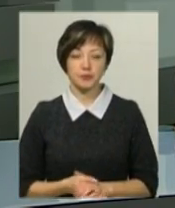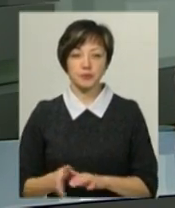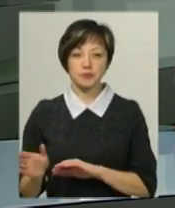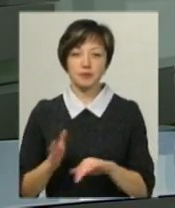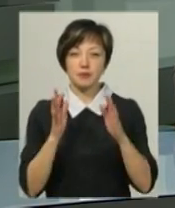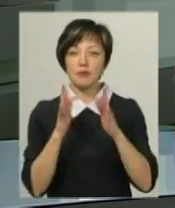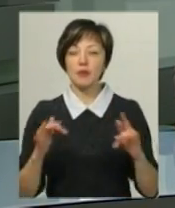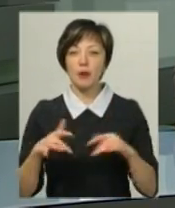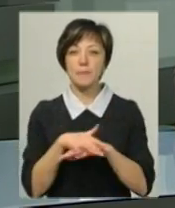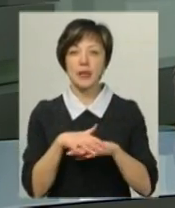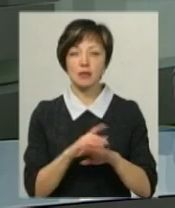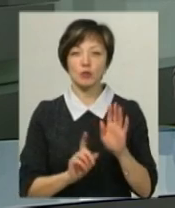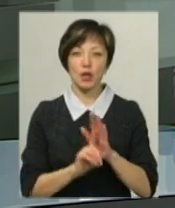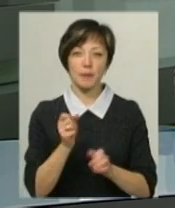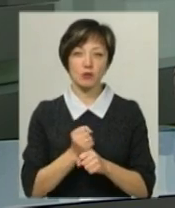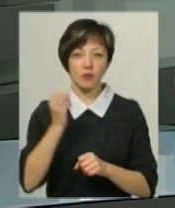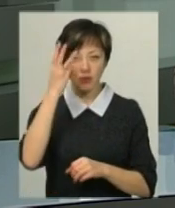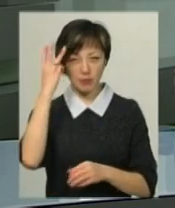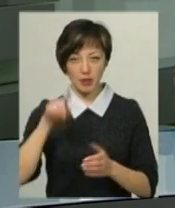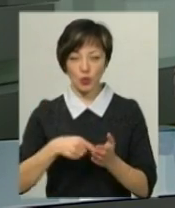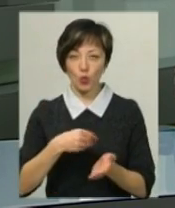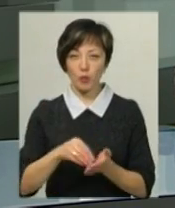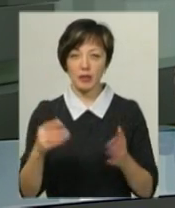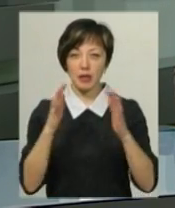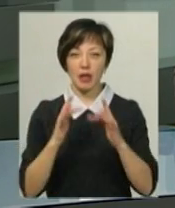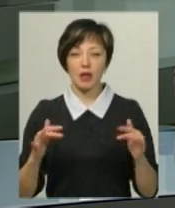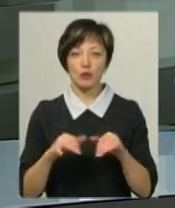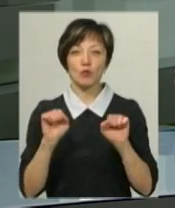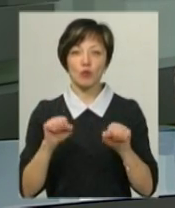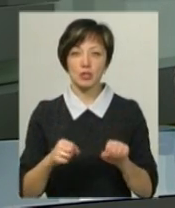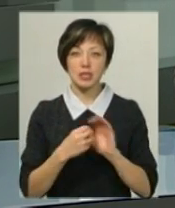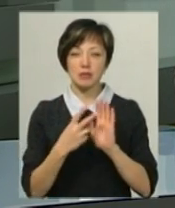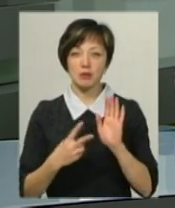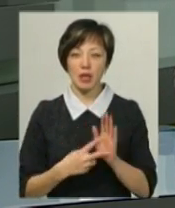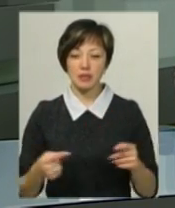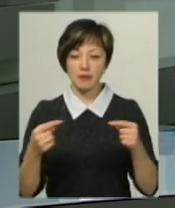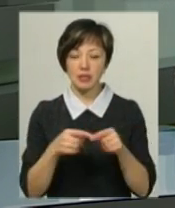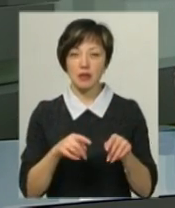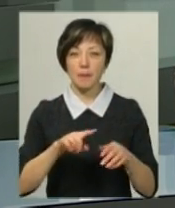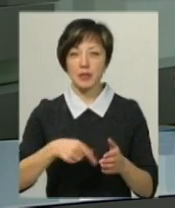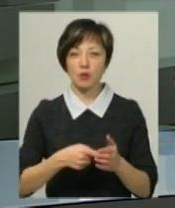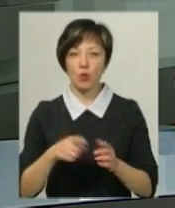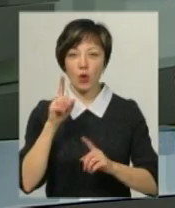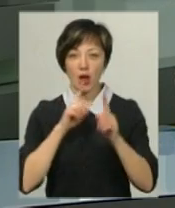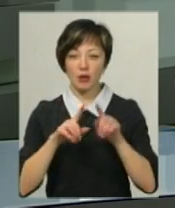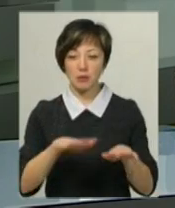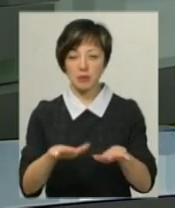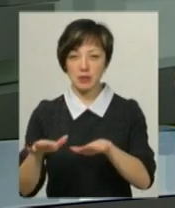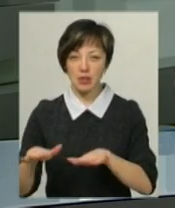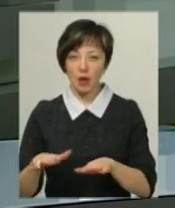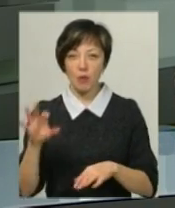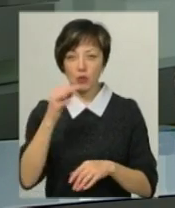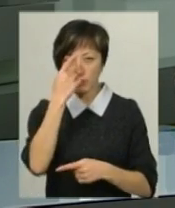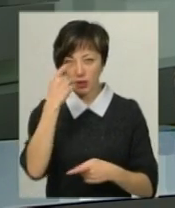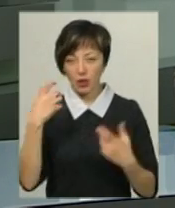Яланкові базари почали працювати в обласному центрі. Купити новорічне дерево можна у 17-ти визначених міською радою в локаціях міста. Про це